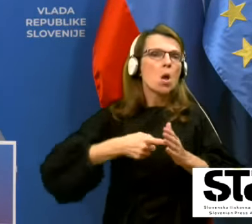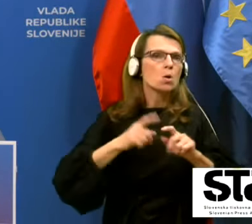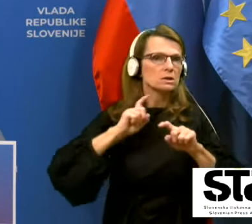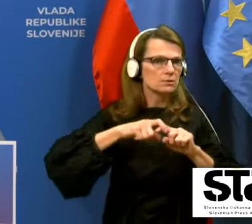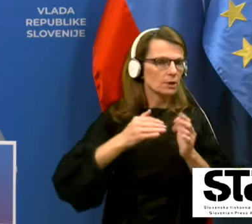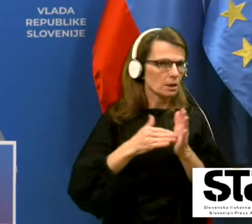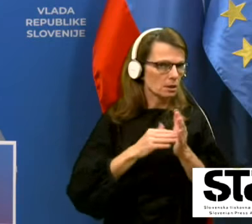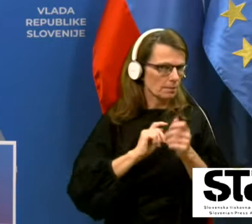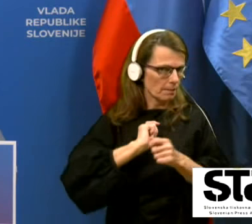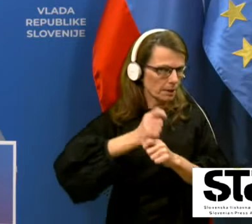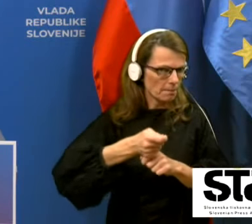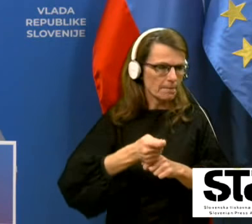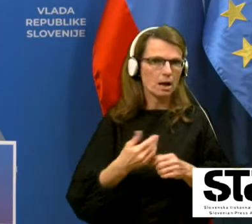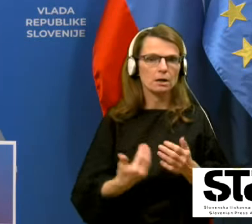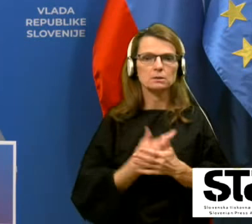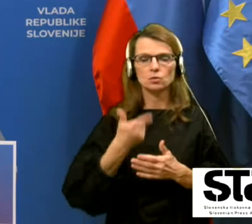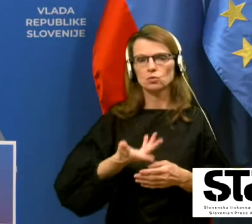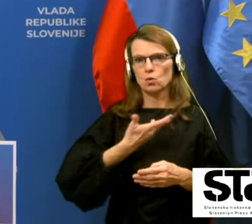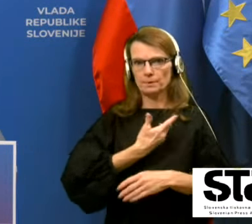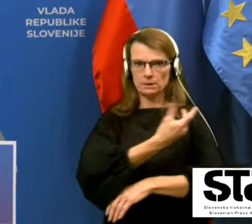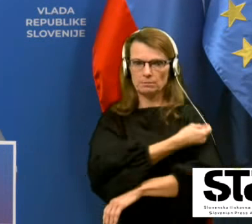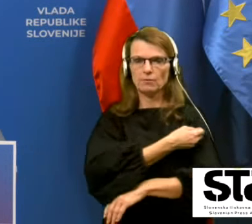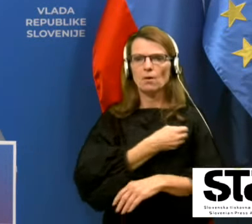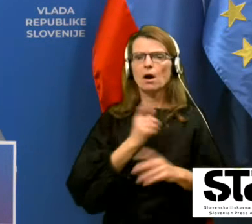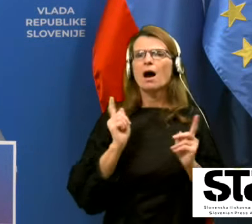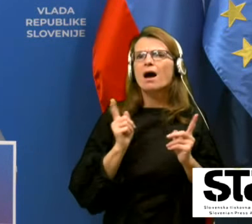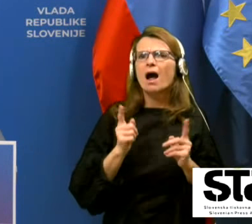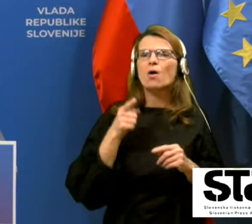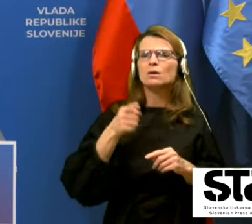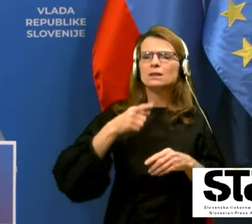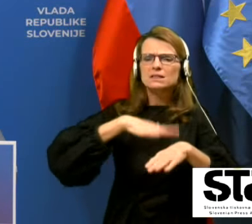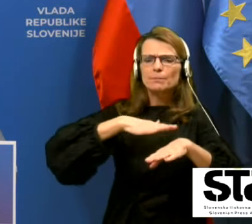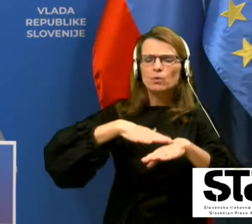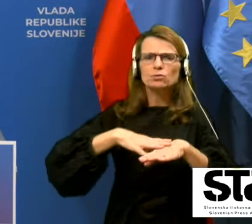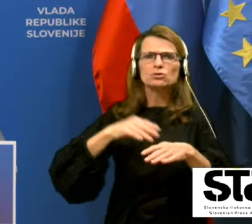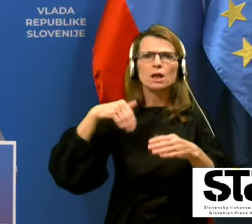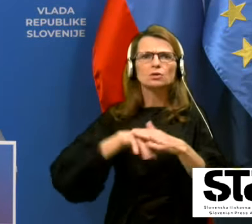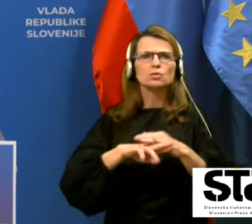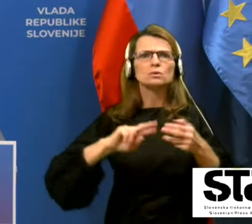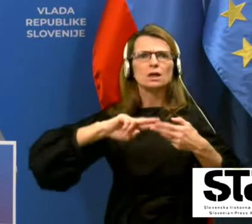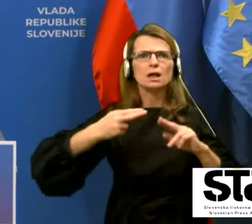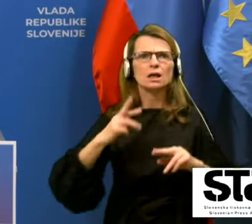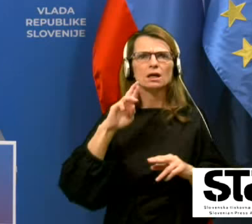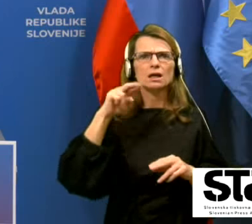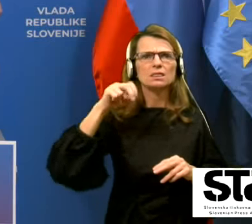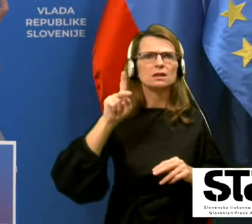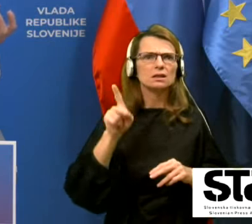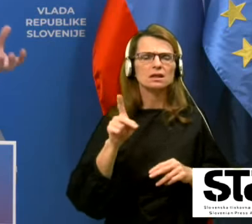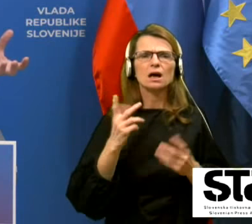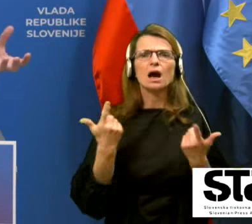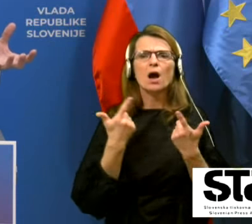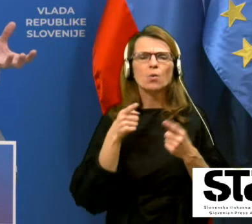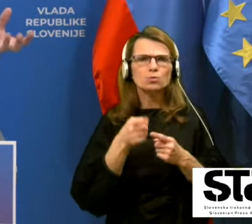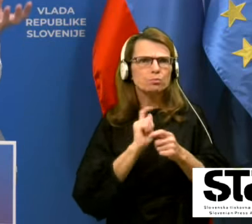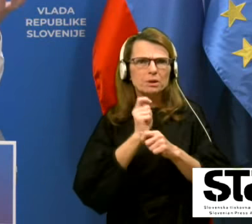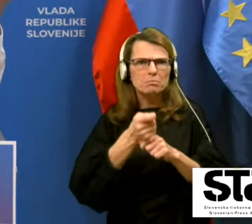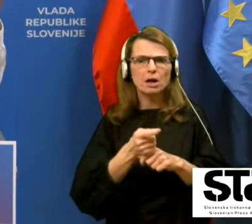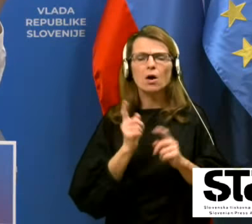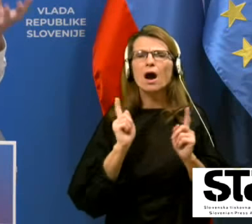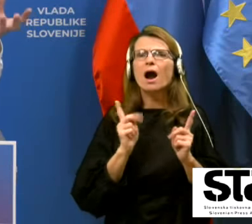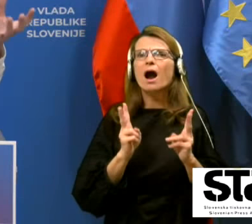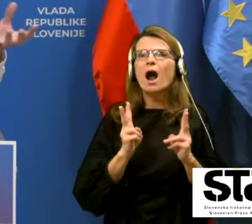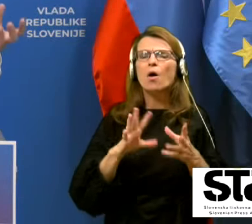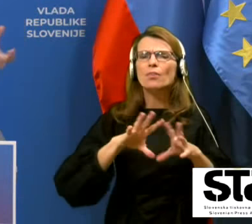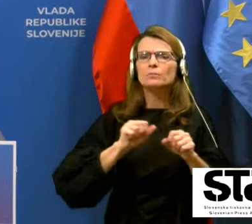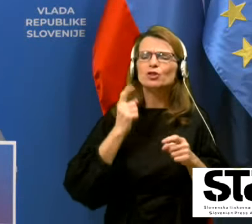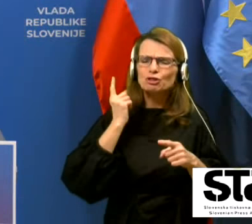Kako MRNK funkcionira, torej Messenger-RNK, kako lahko naredimo točno tisti protein, s katerim